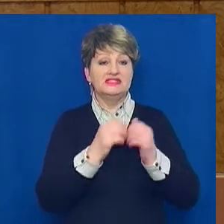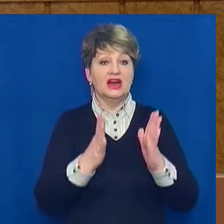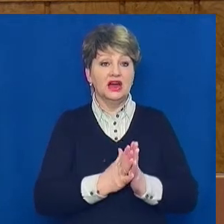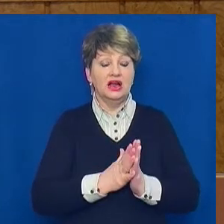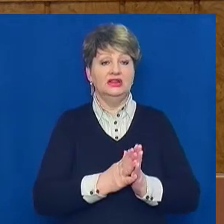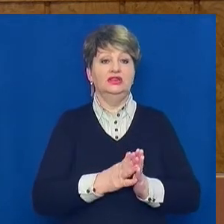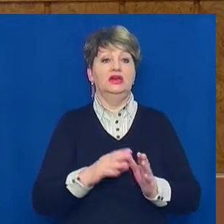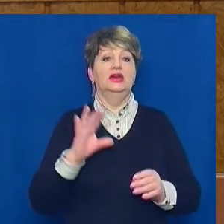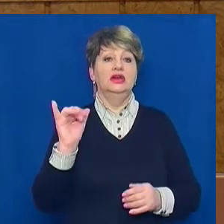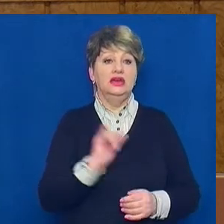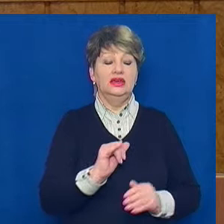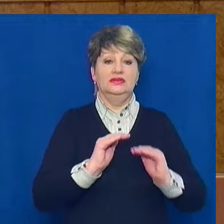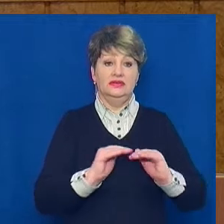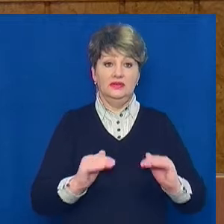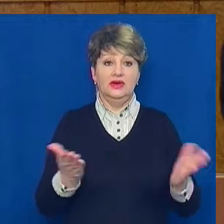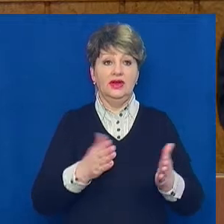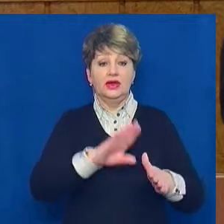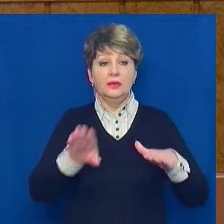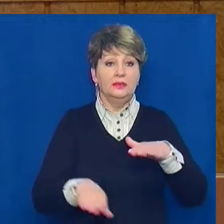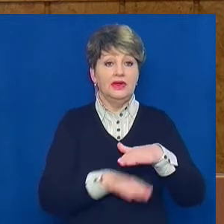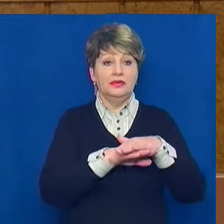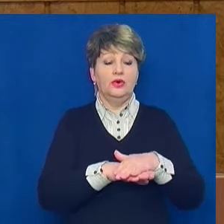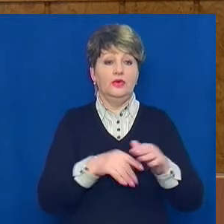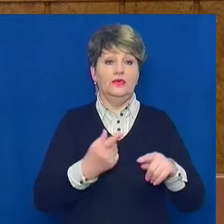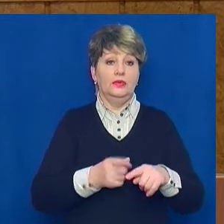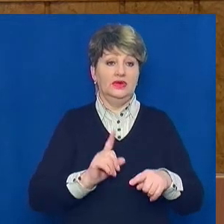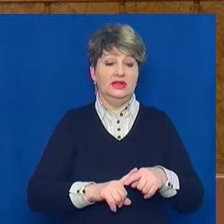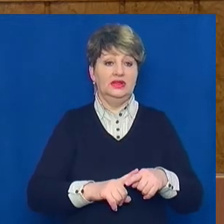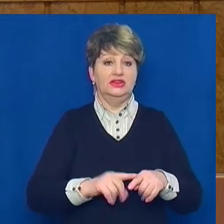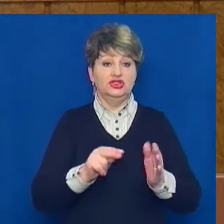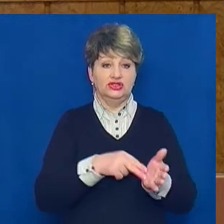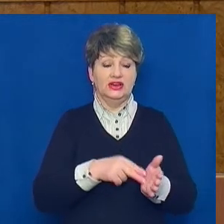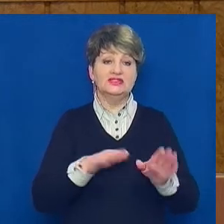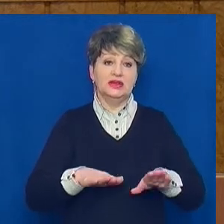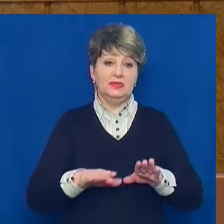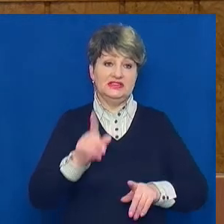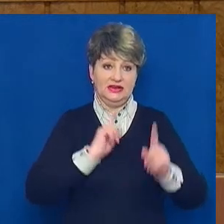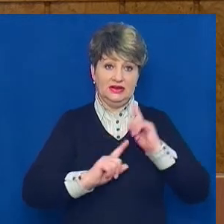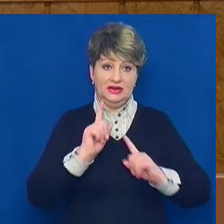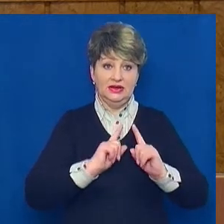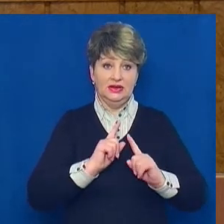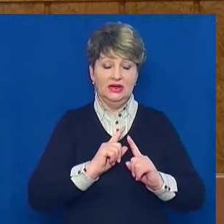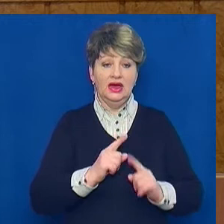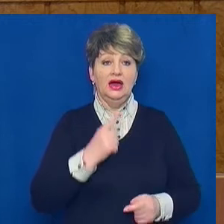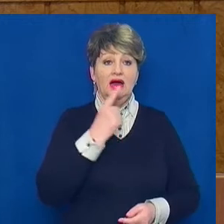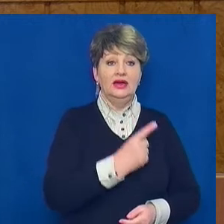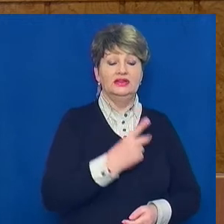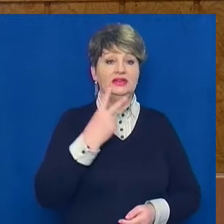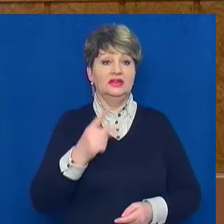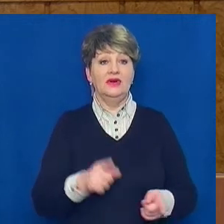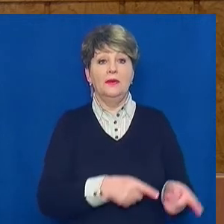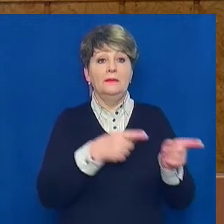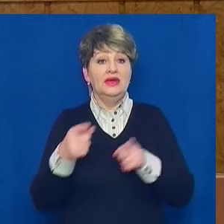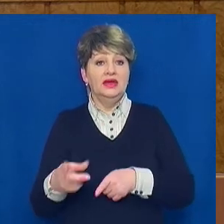позашкільної освіти, які підпорядковані Департаменту освіти та гуманітарної політики Черкасської міської ради 1-2, перенести на